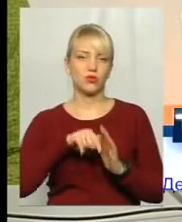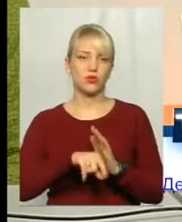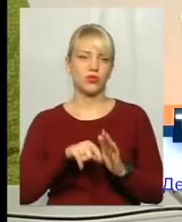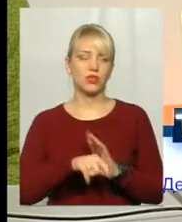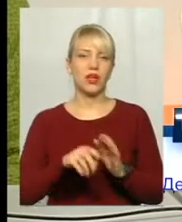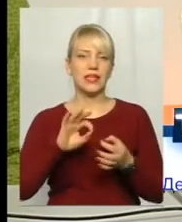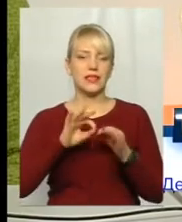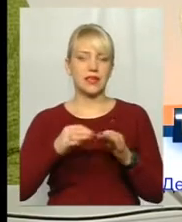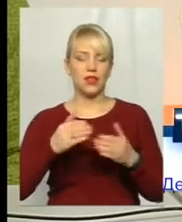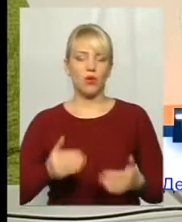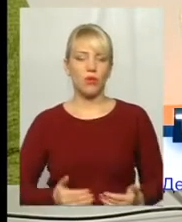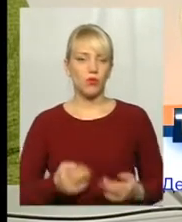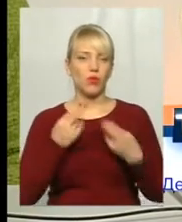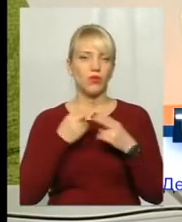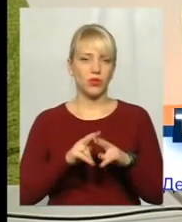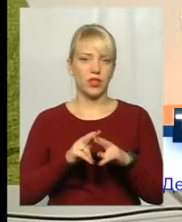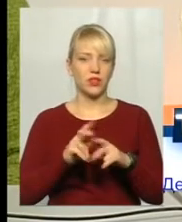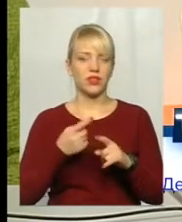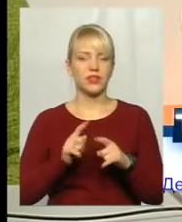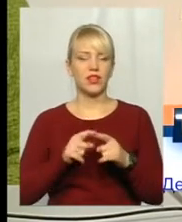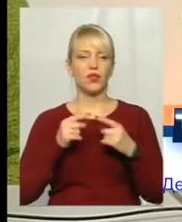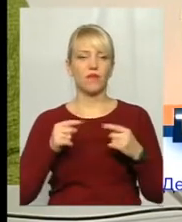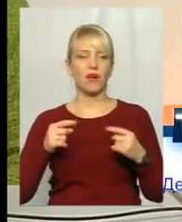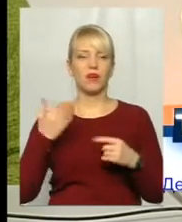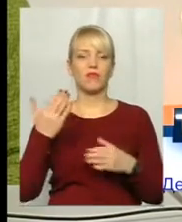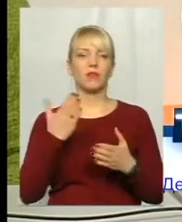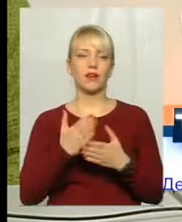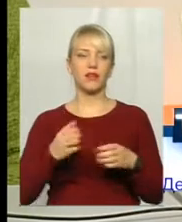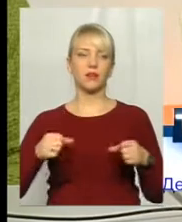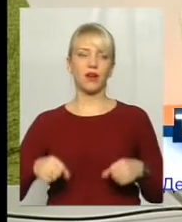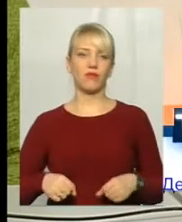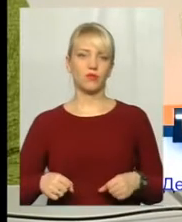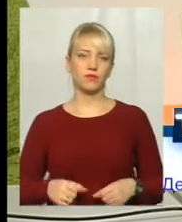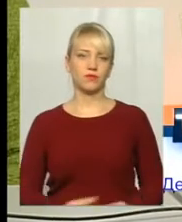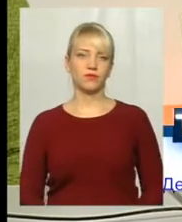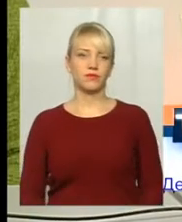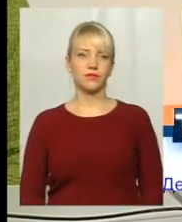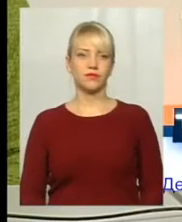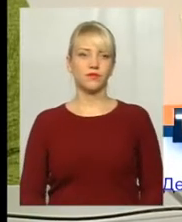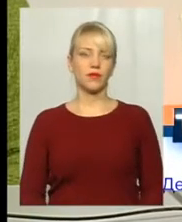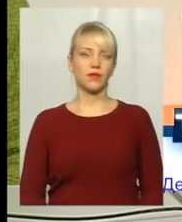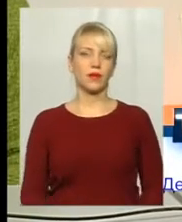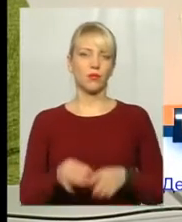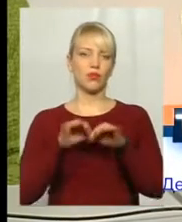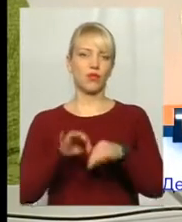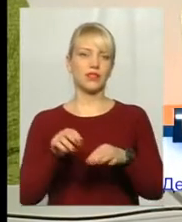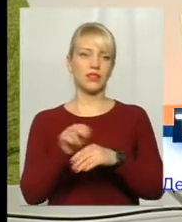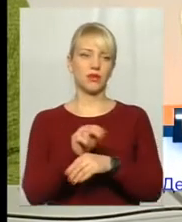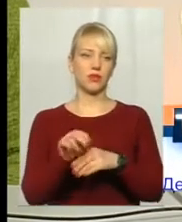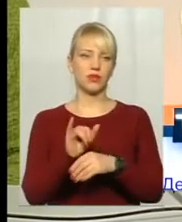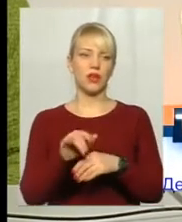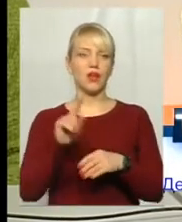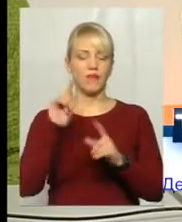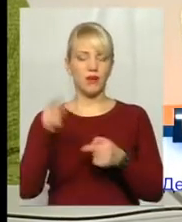побутової техніки, то цей товар ви маєте право провести ремонт, вимагати